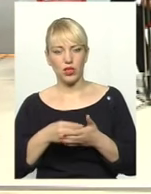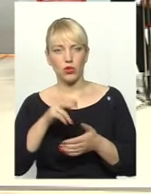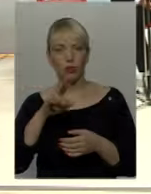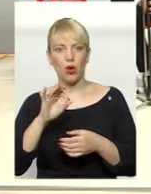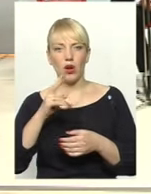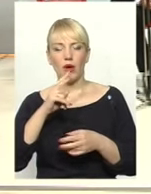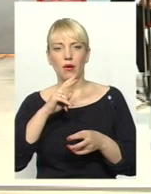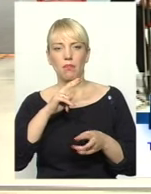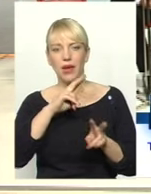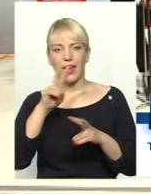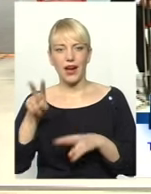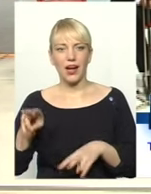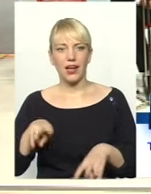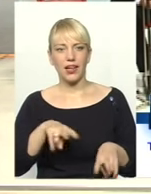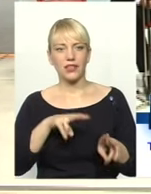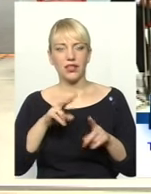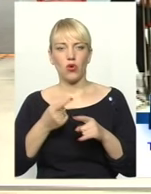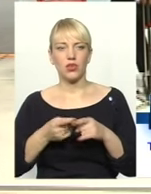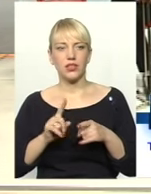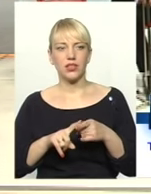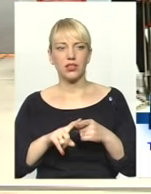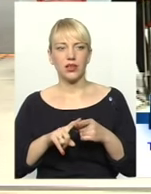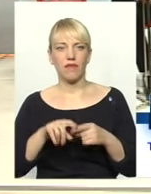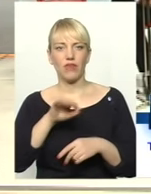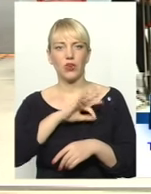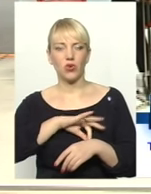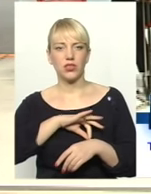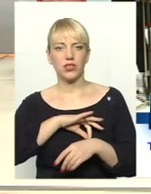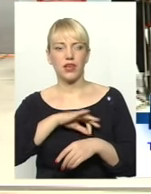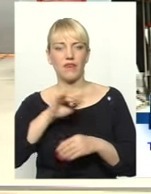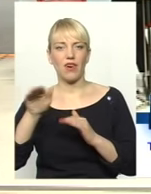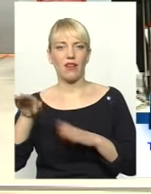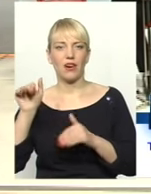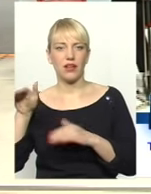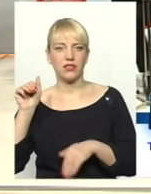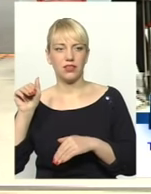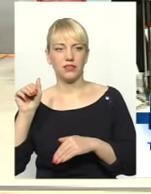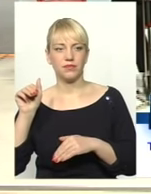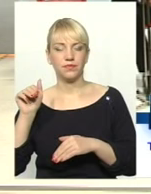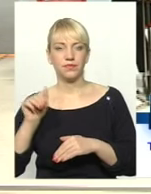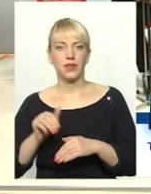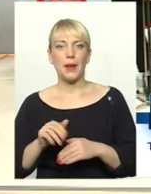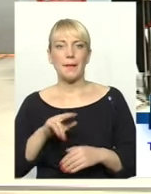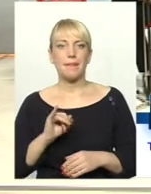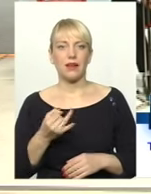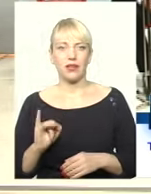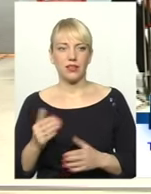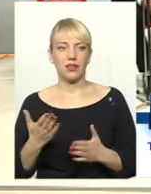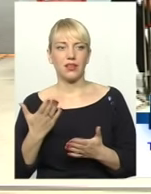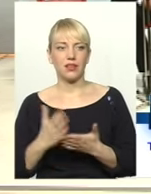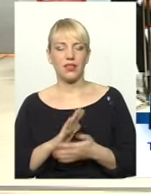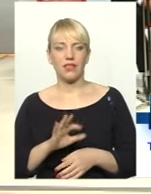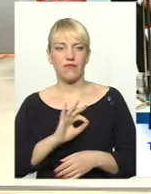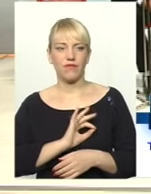перегляді оцих використання в аренді паїв, які є невикористані,